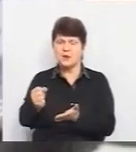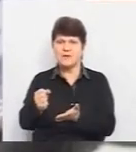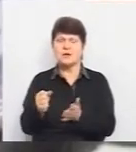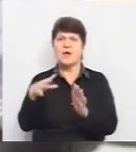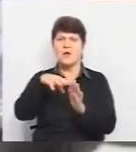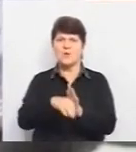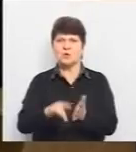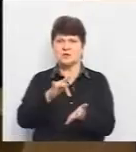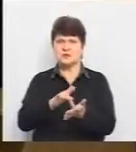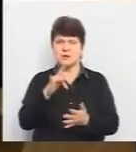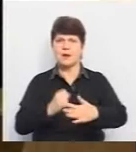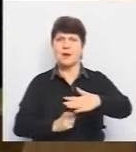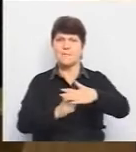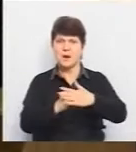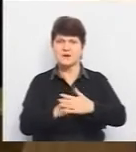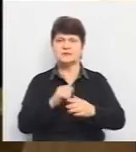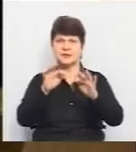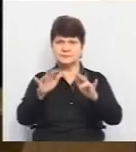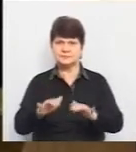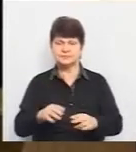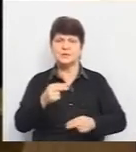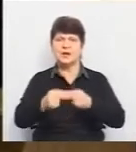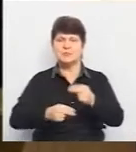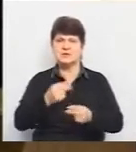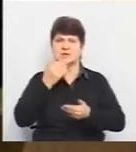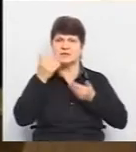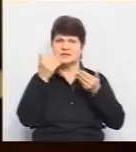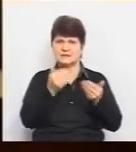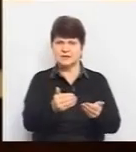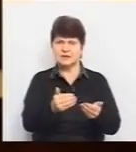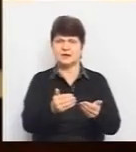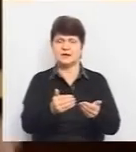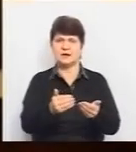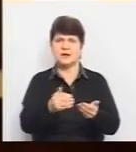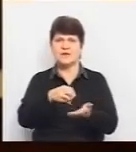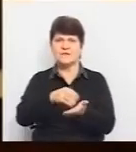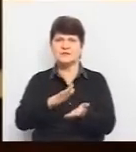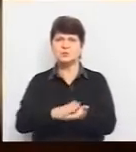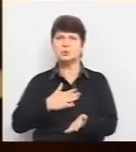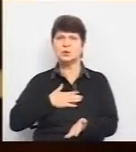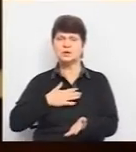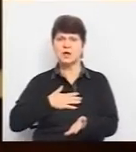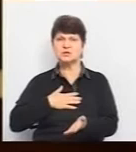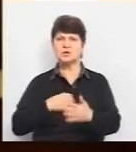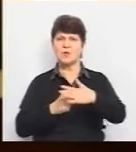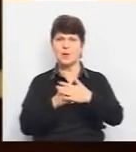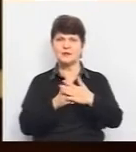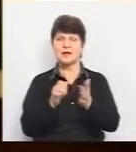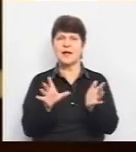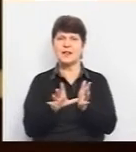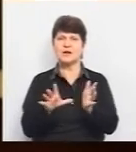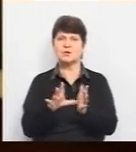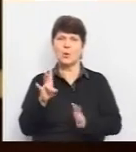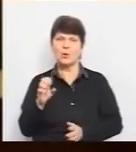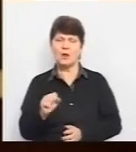базу. Це електронне направлення після звернення пацієнту, наші реєстратори, вони фіксують в базі, в електронній базі,